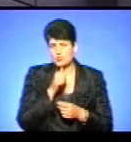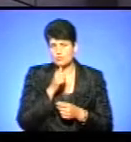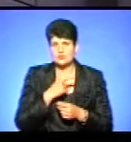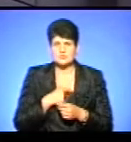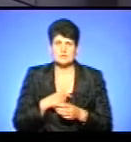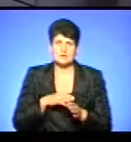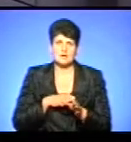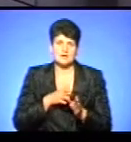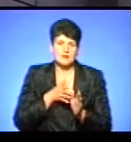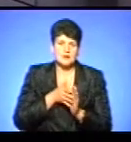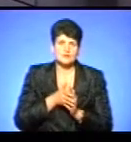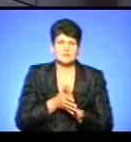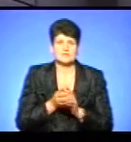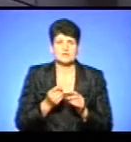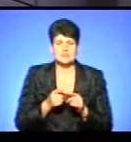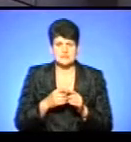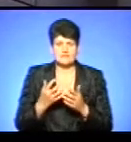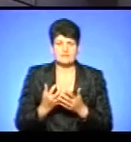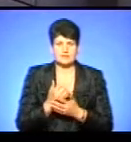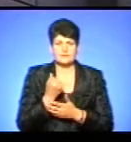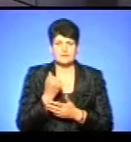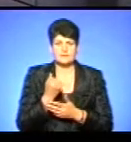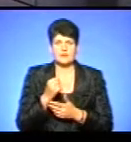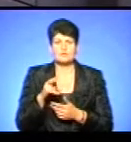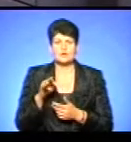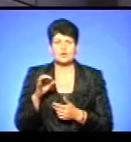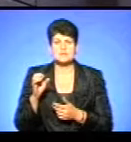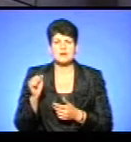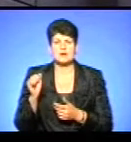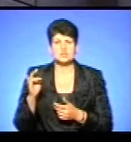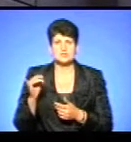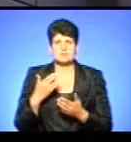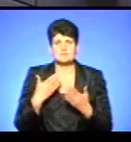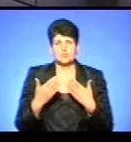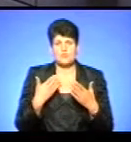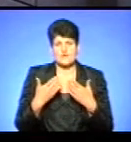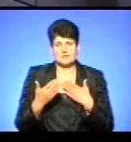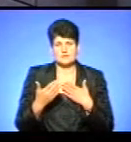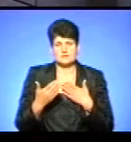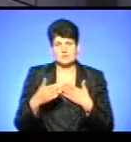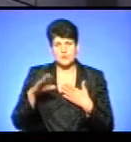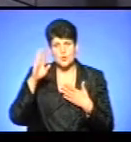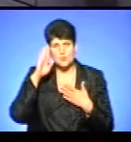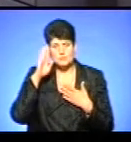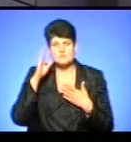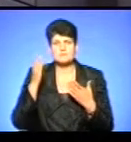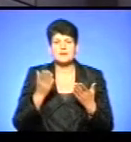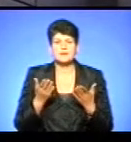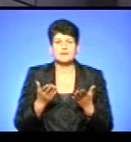реалізувати, і їм це вдавалося. В Лос-Анджелесі ми спілкувалися з хлопцем, який